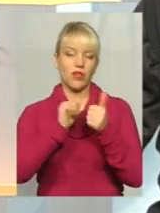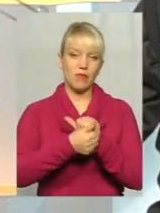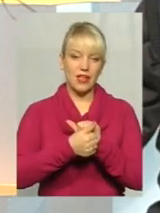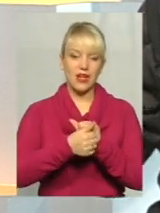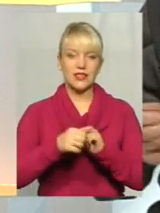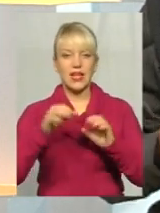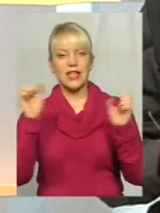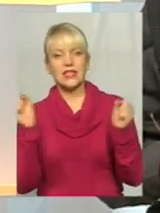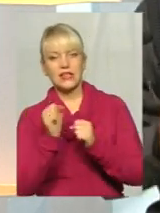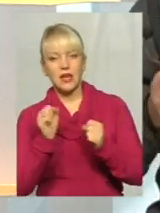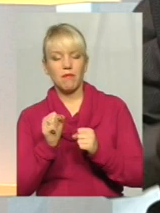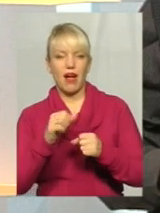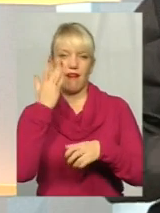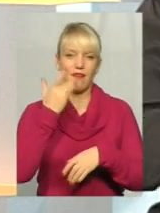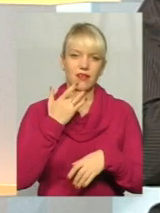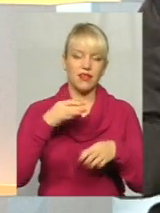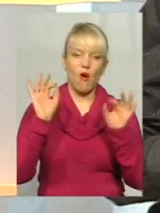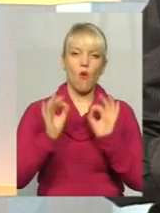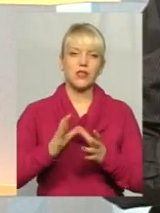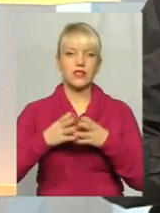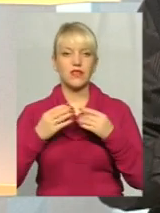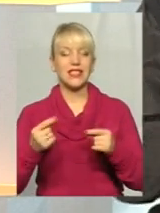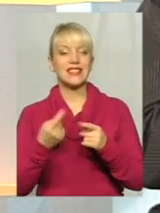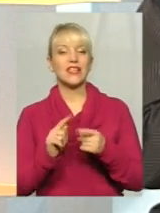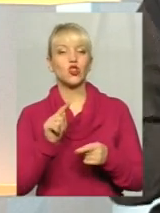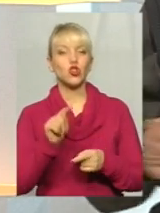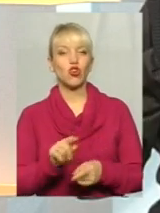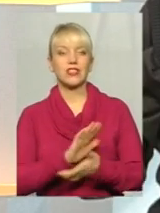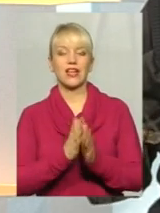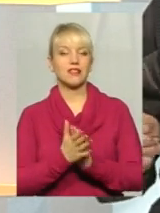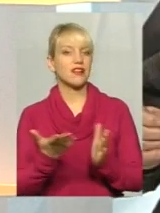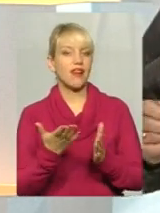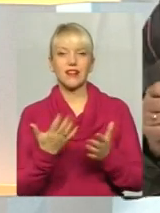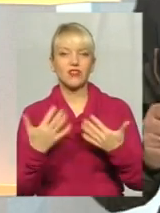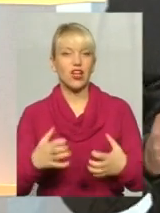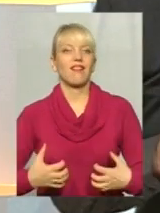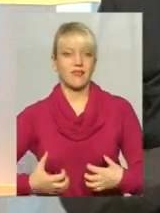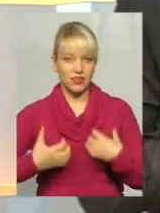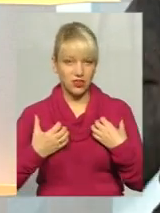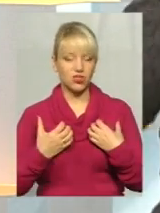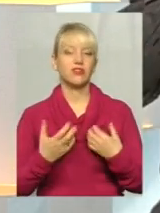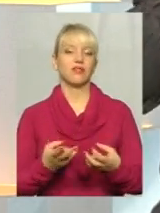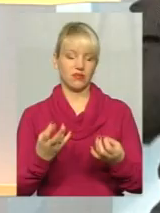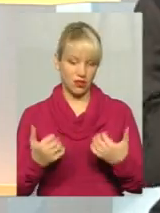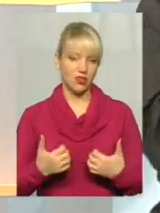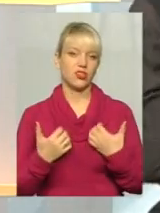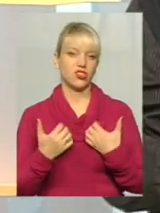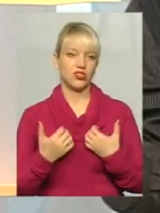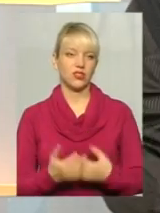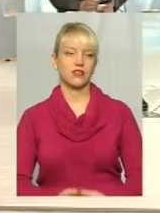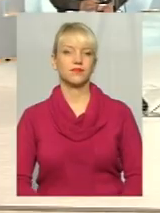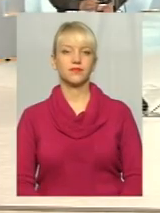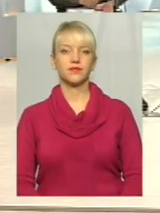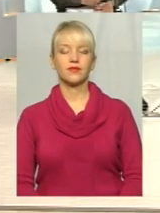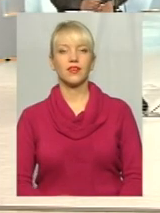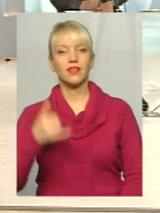літо, осінь, весна. Тобто це вже той стан, який критичний? Критичний, так. У нас є телефонний дзинок, і далі продовжимо.